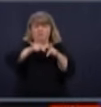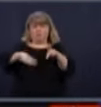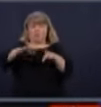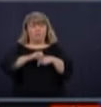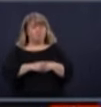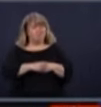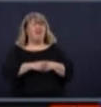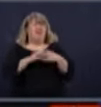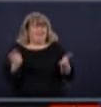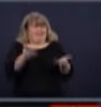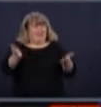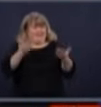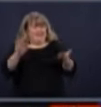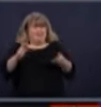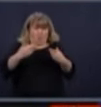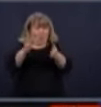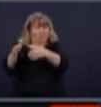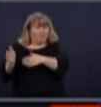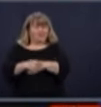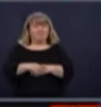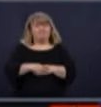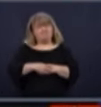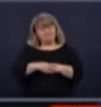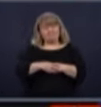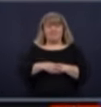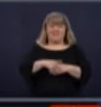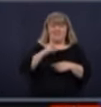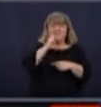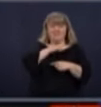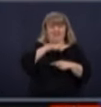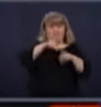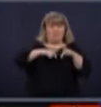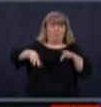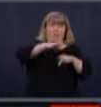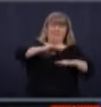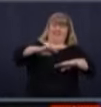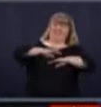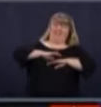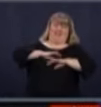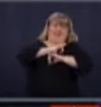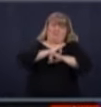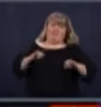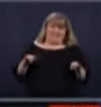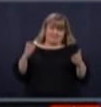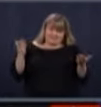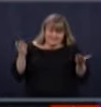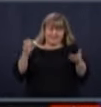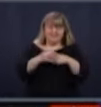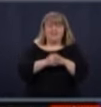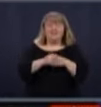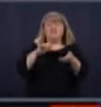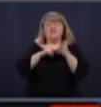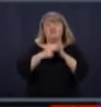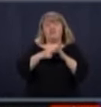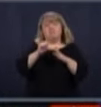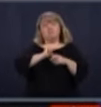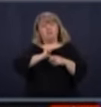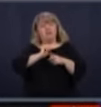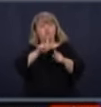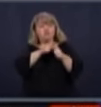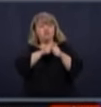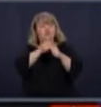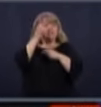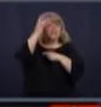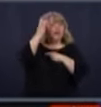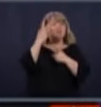tout le monde. J'essaie de prendre des décisions avec la science, avec la santé publique, mais